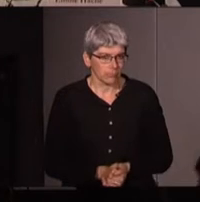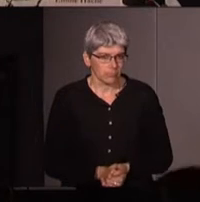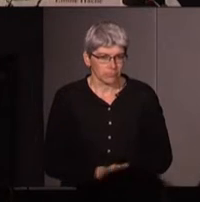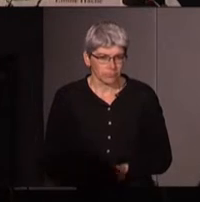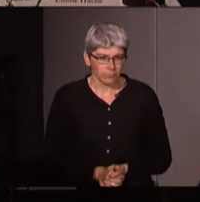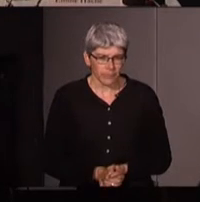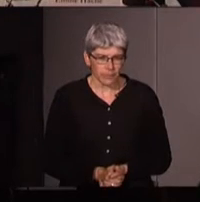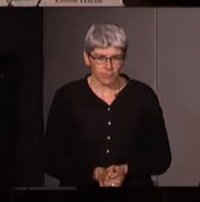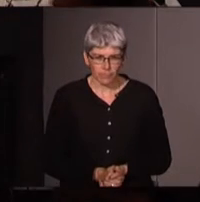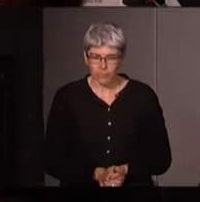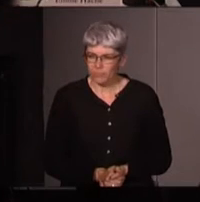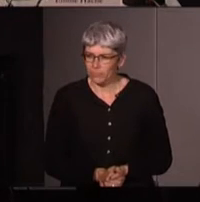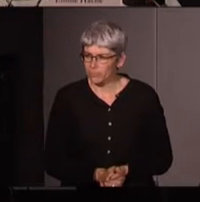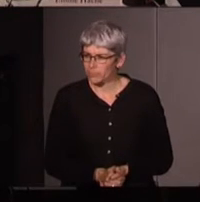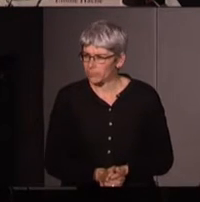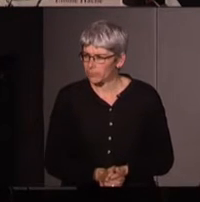il y une question